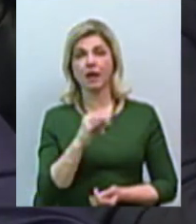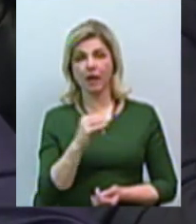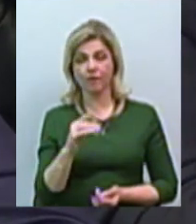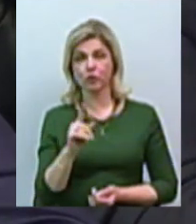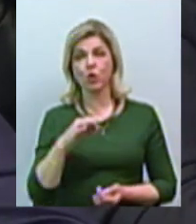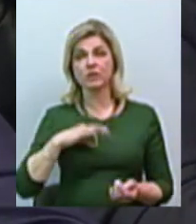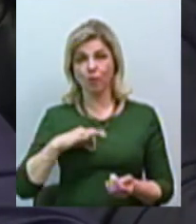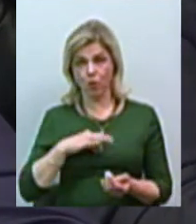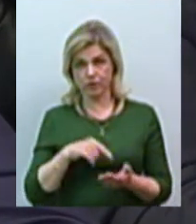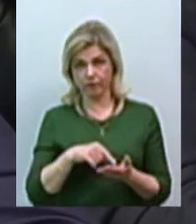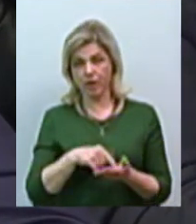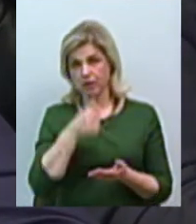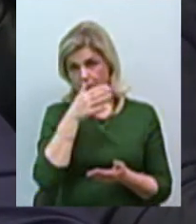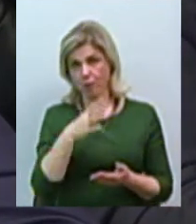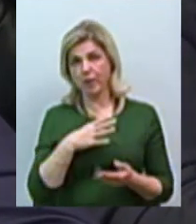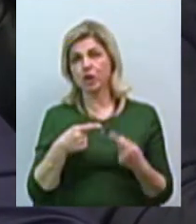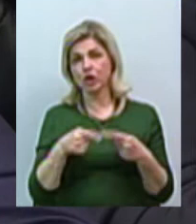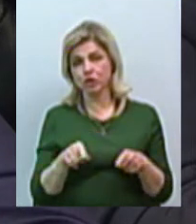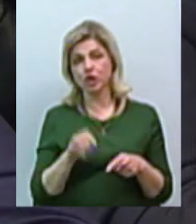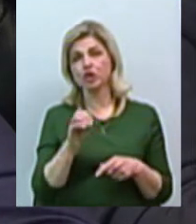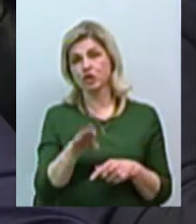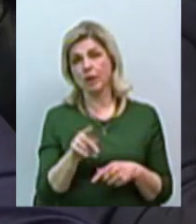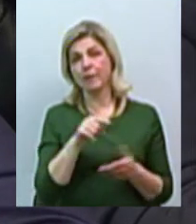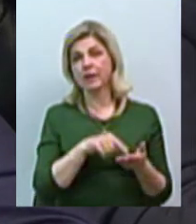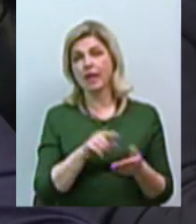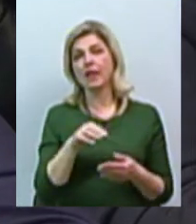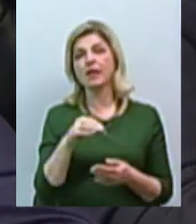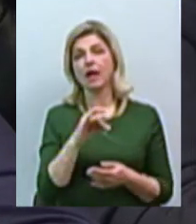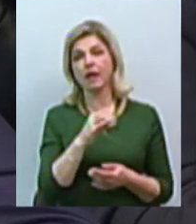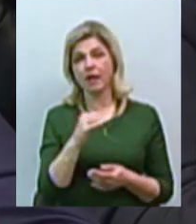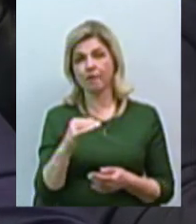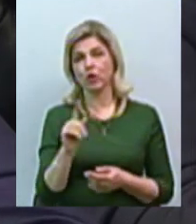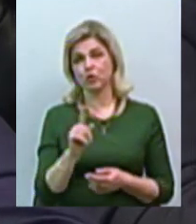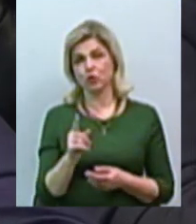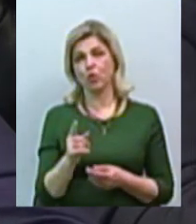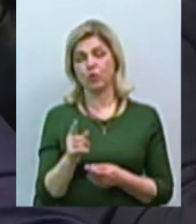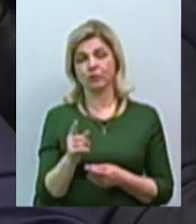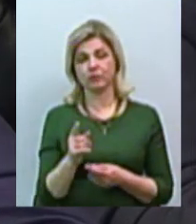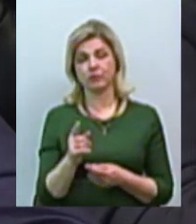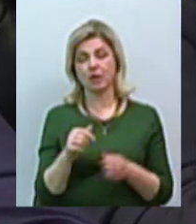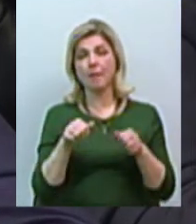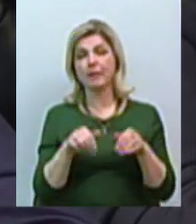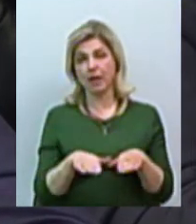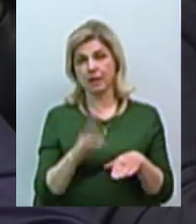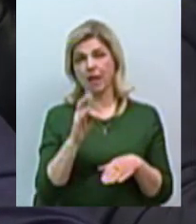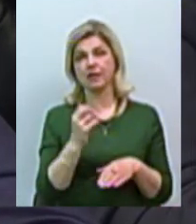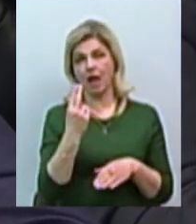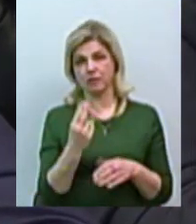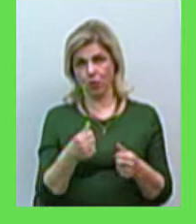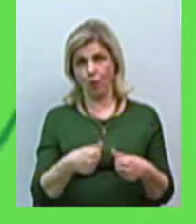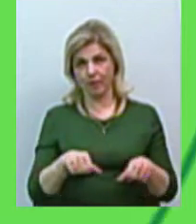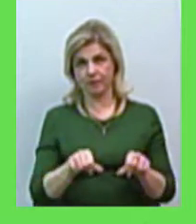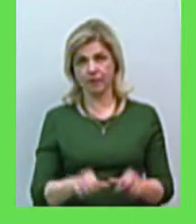застосовуємо, не можуть бути іншими, ніж ті тарифи, які нам прийняла Національна комісія.